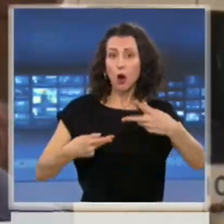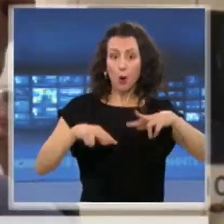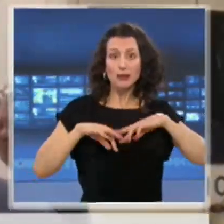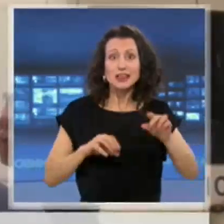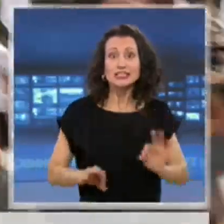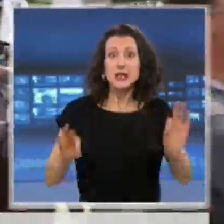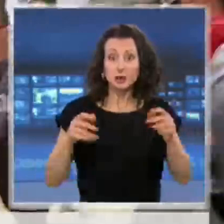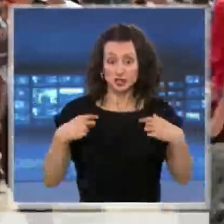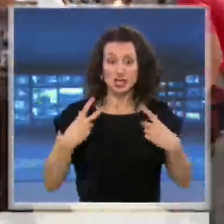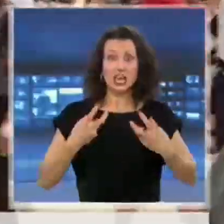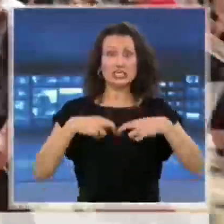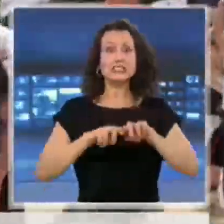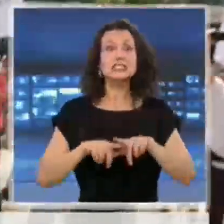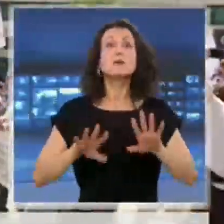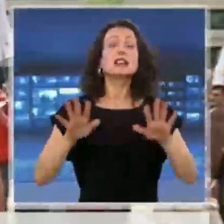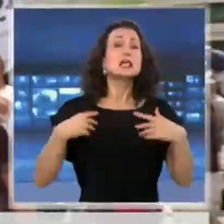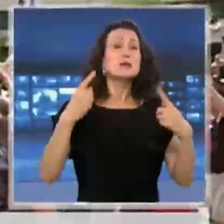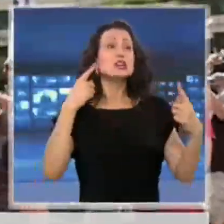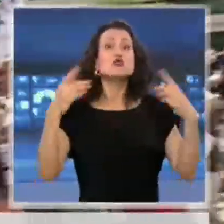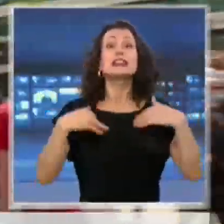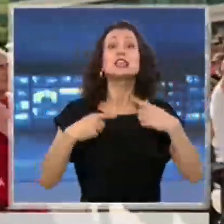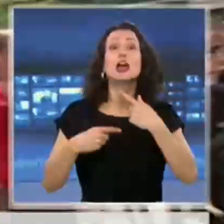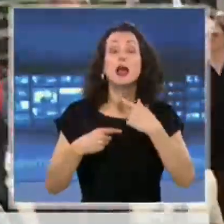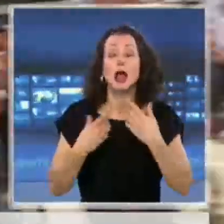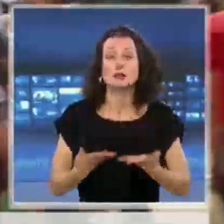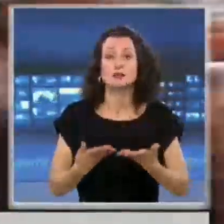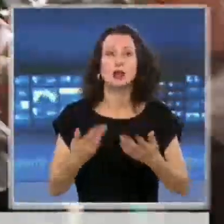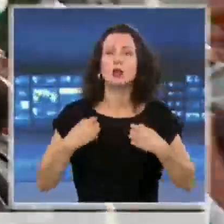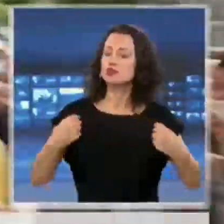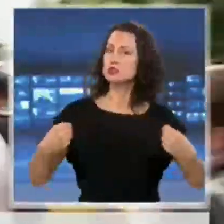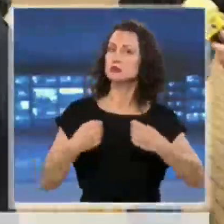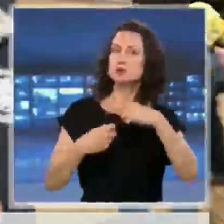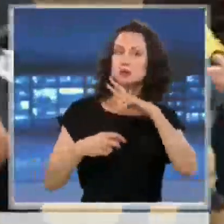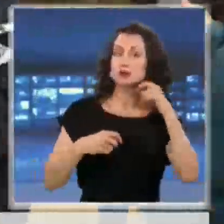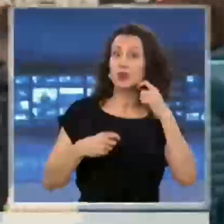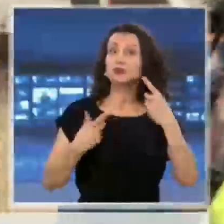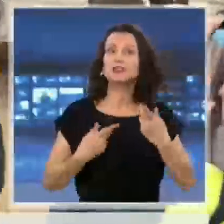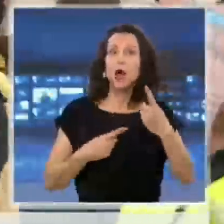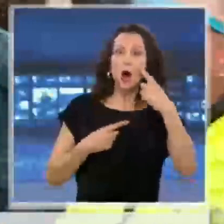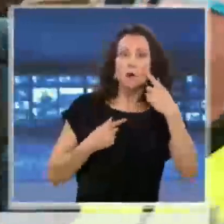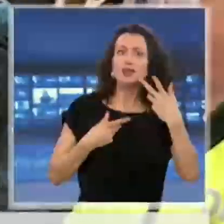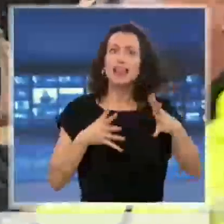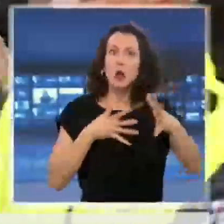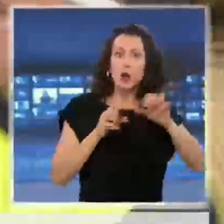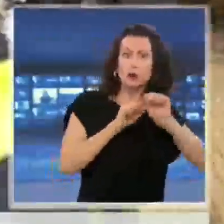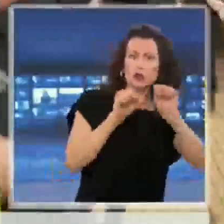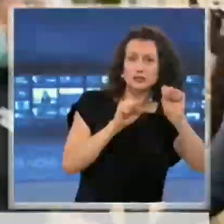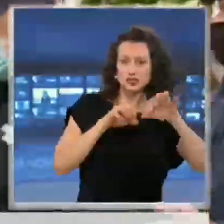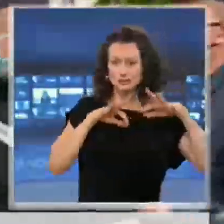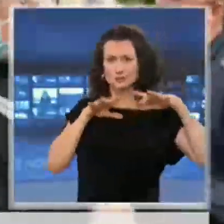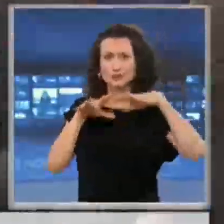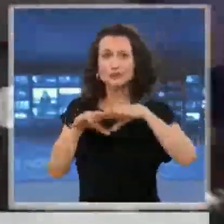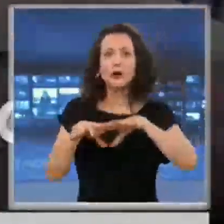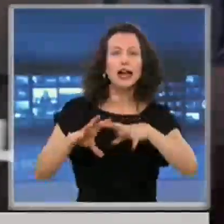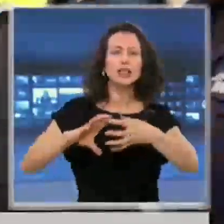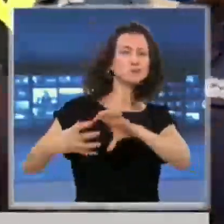нашия глас да бъде чуд. Стигна се и до сблъсъци с полицията при опит полицейския кордон да бъде разкъсан и протестиращи да находят в парламента, докато